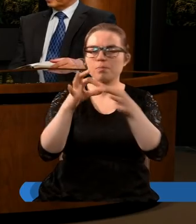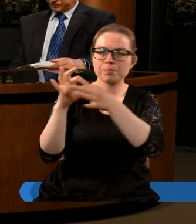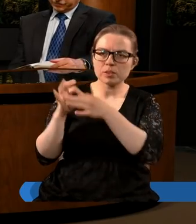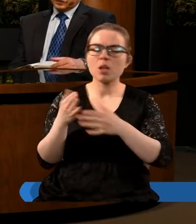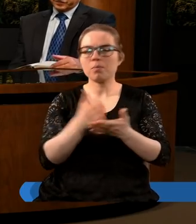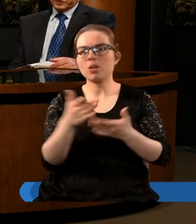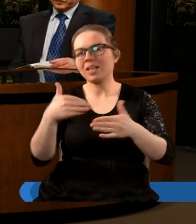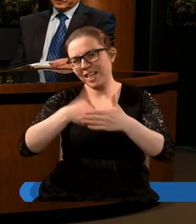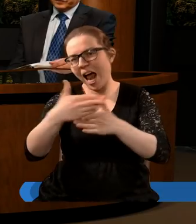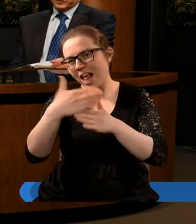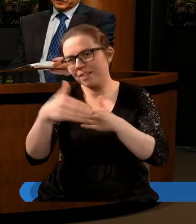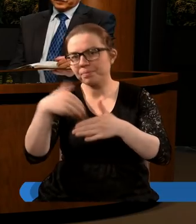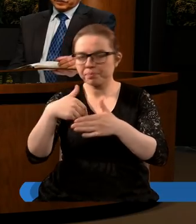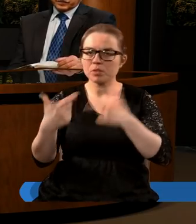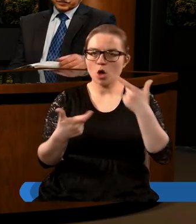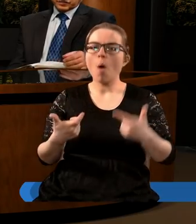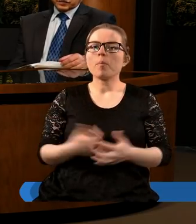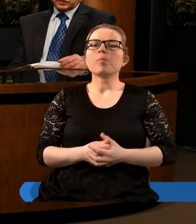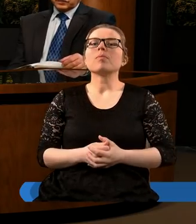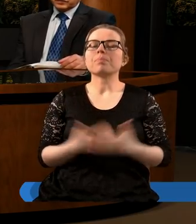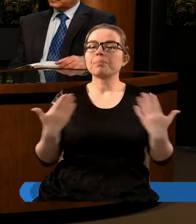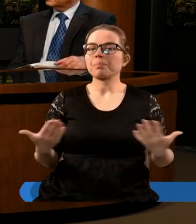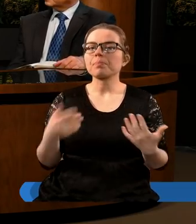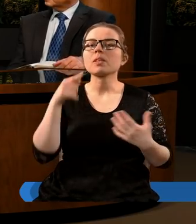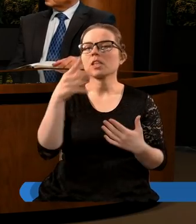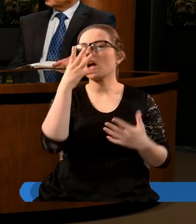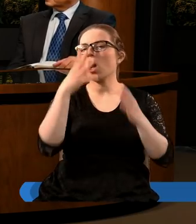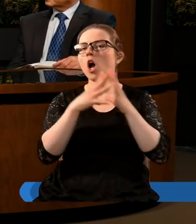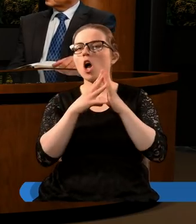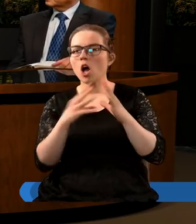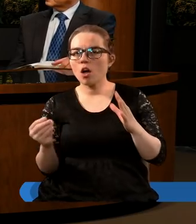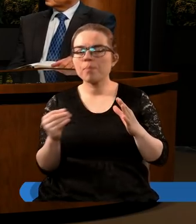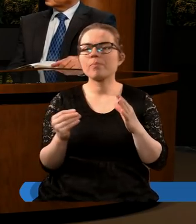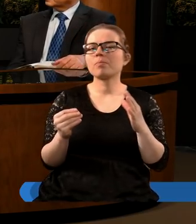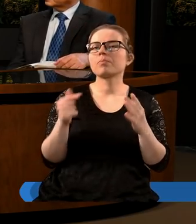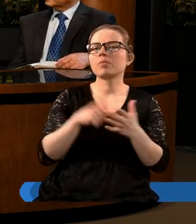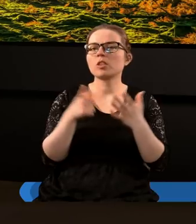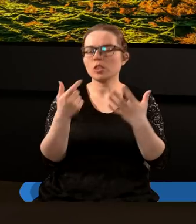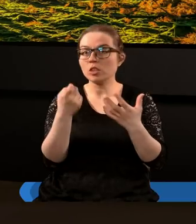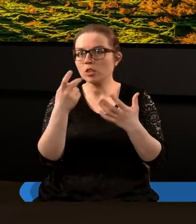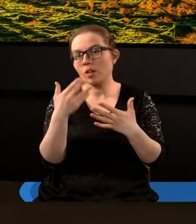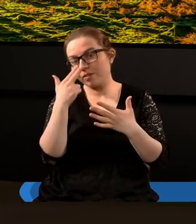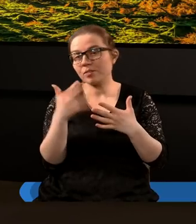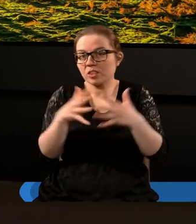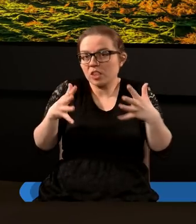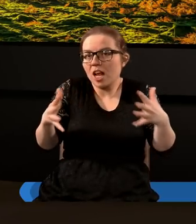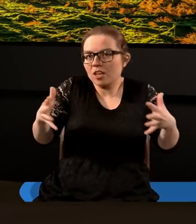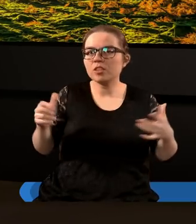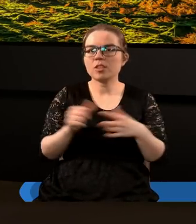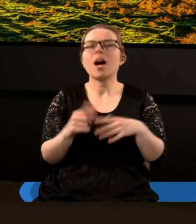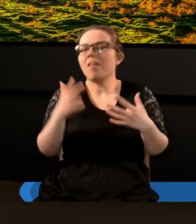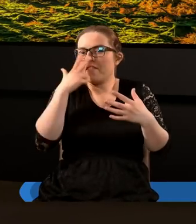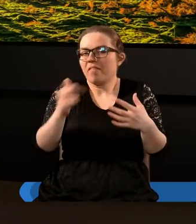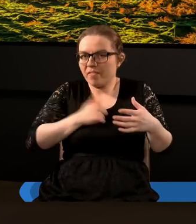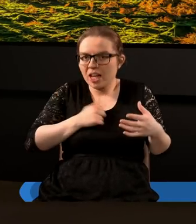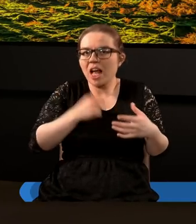się zachowują. Tak. Tak, dziękuję. Ten obraz już znowu robi się nam trochę szerszy, tak? Widzimy już